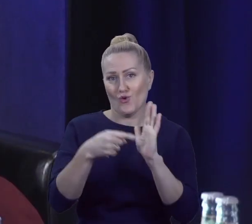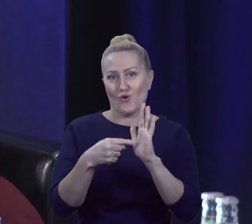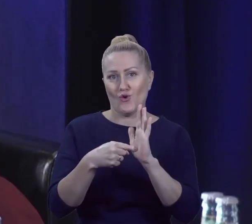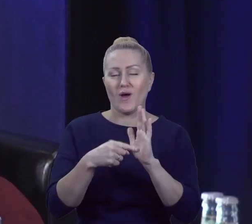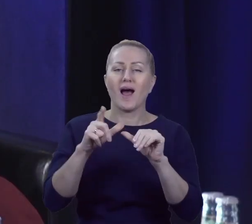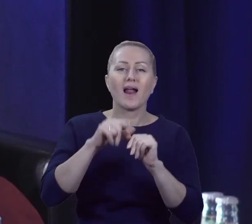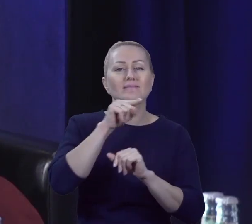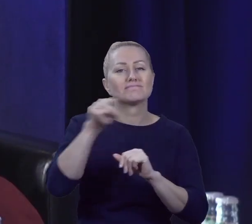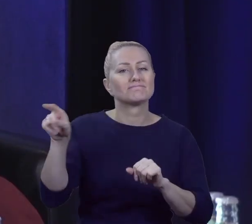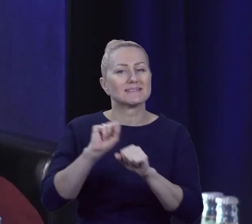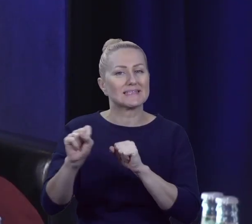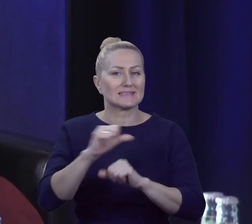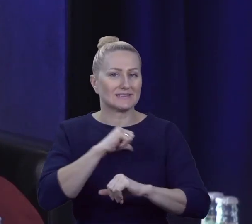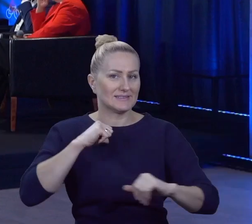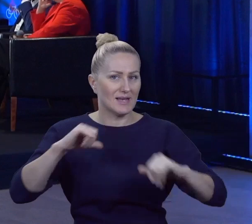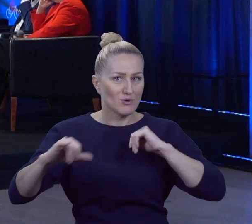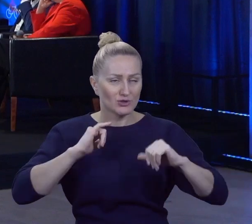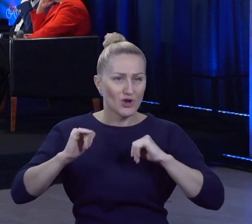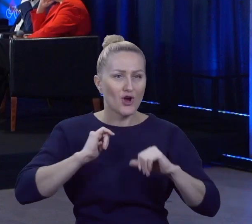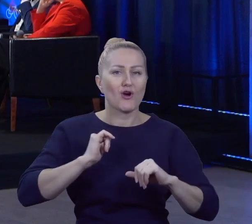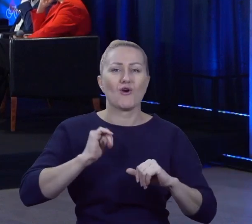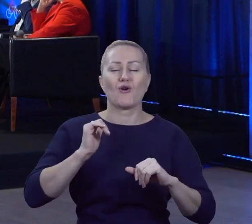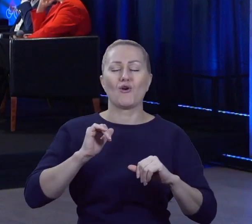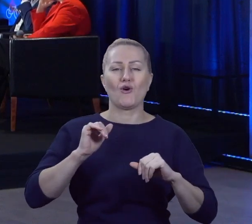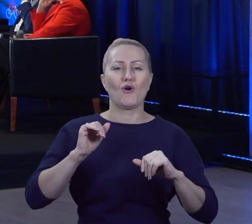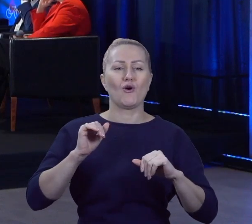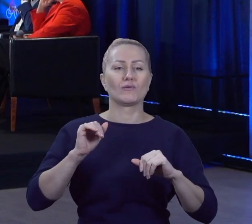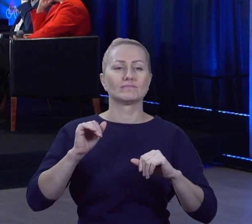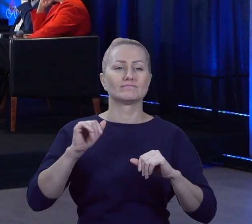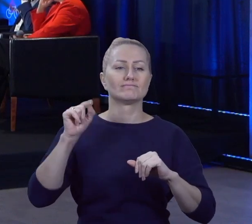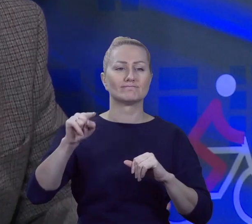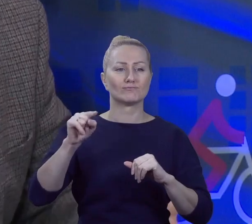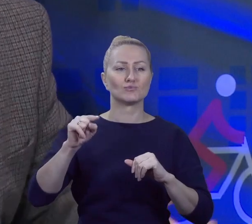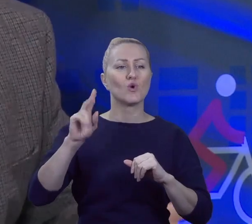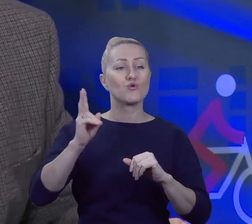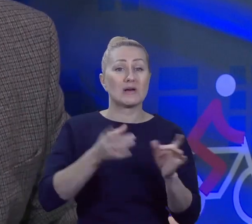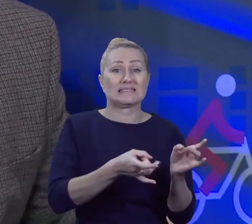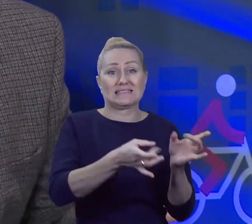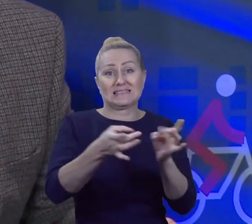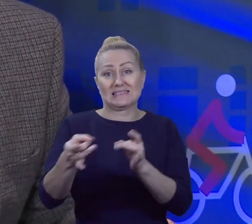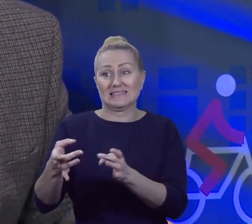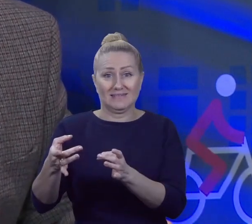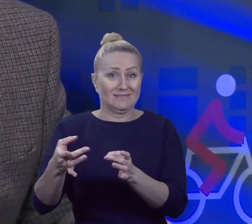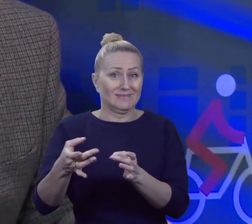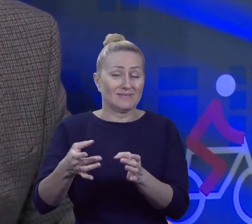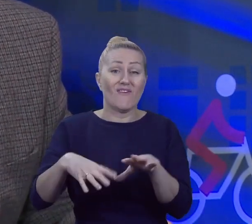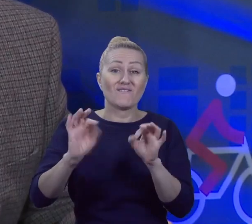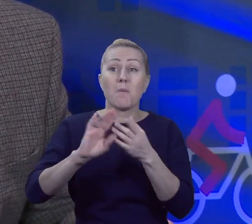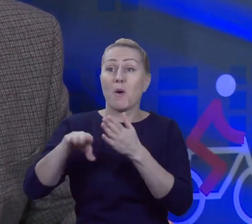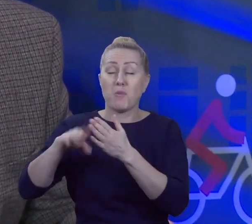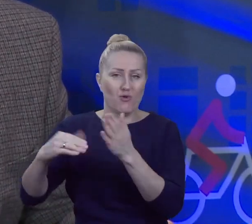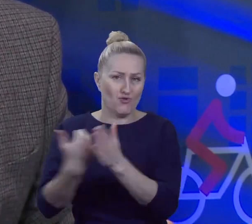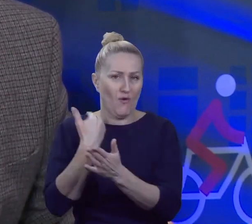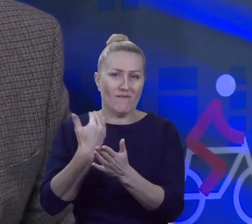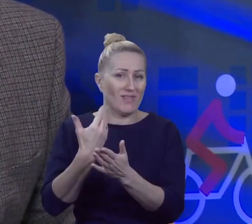samorządowcy, którzy co kadencje są dalej, widać, że ten kontakt jest